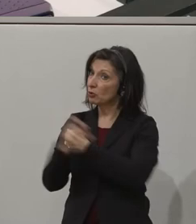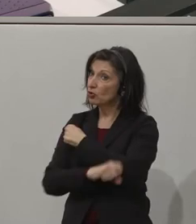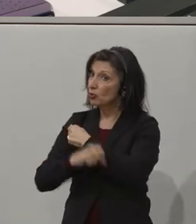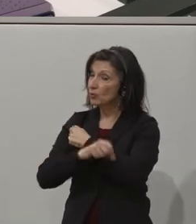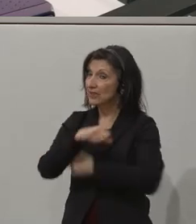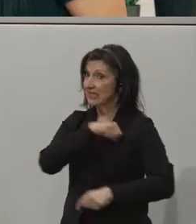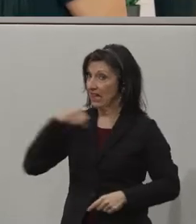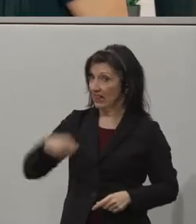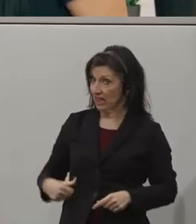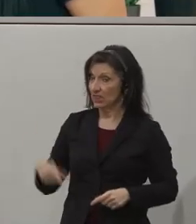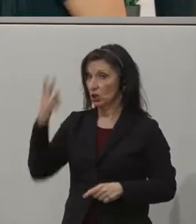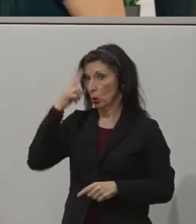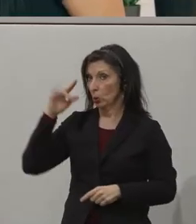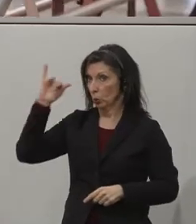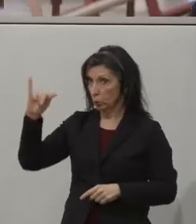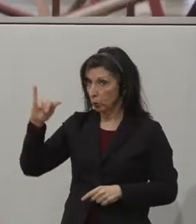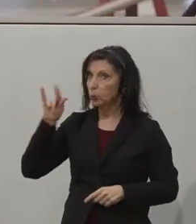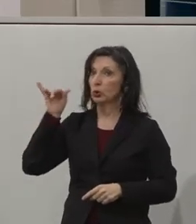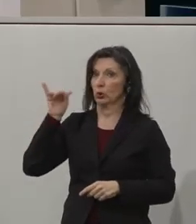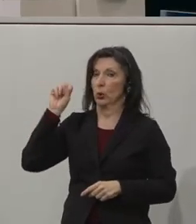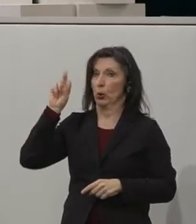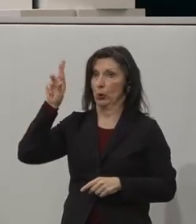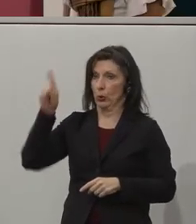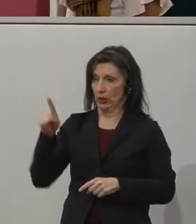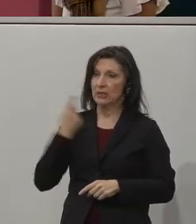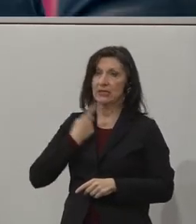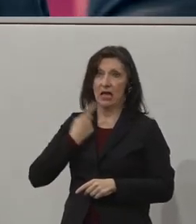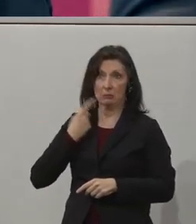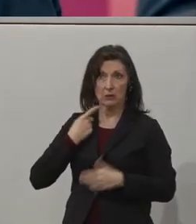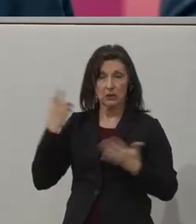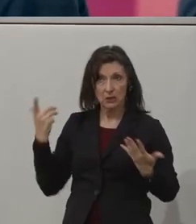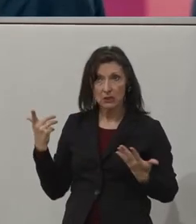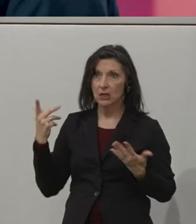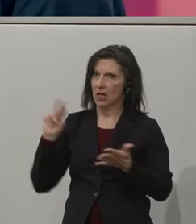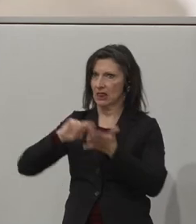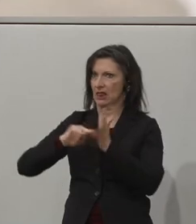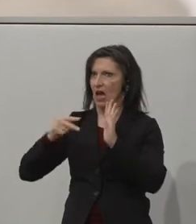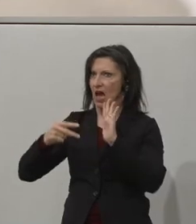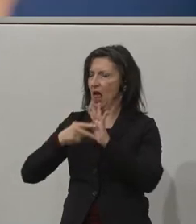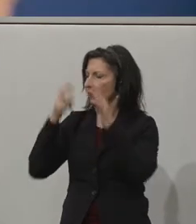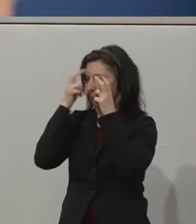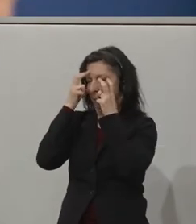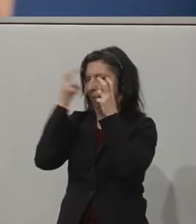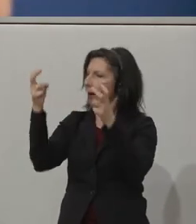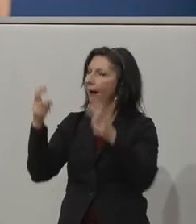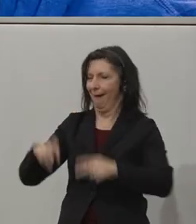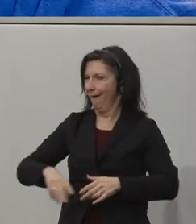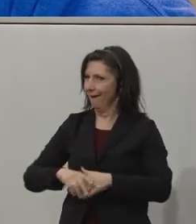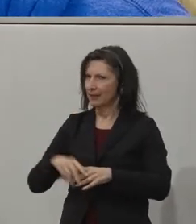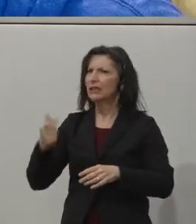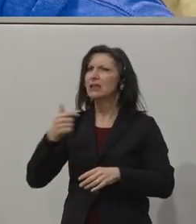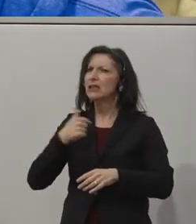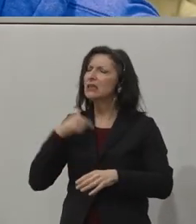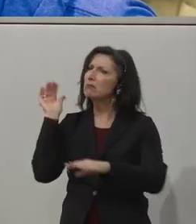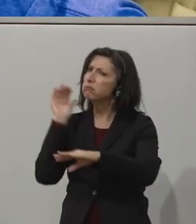also very much a tech enthusiast. I found Fable where it emphasized community and I hope to